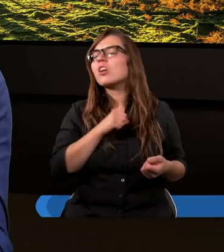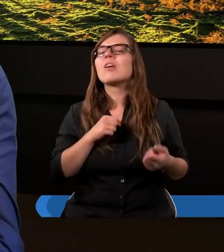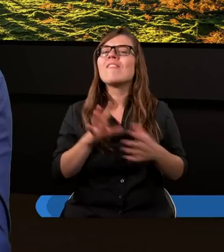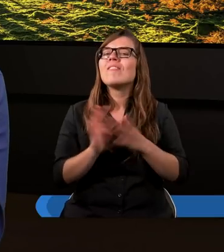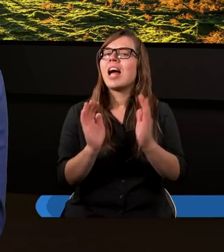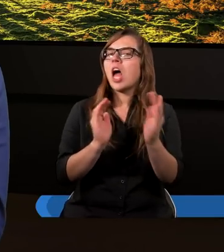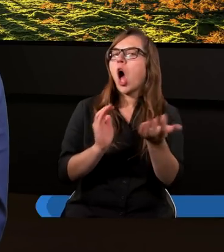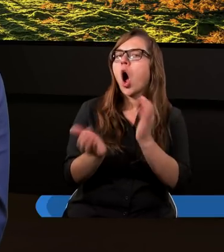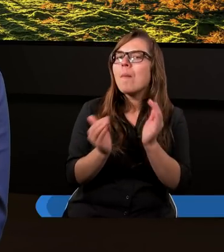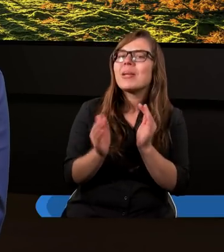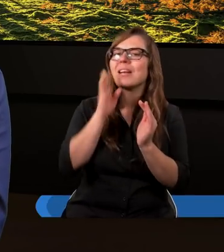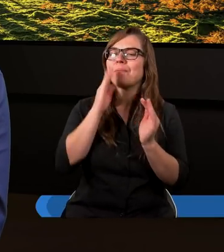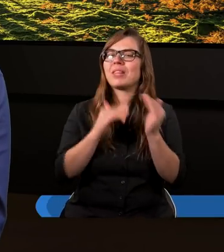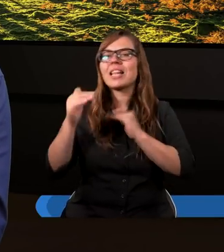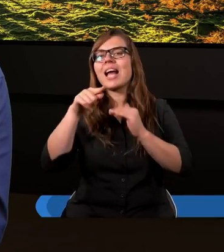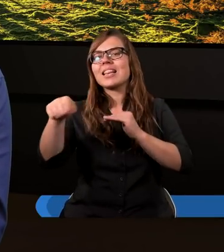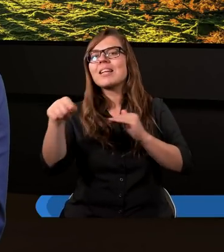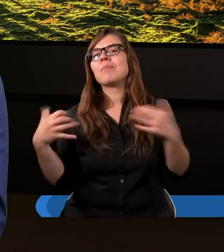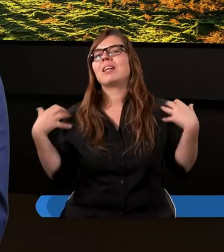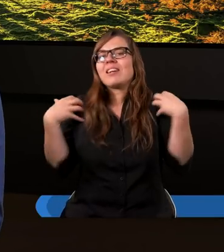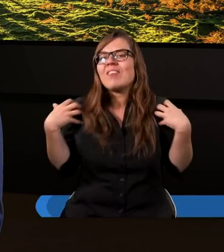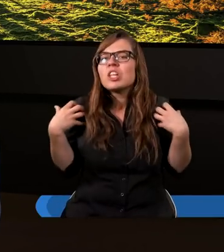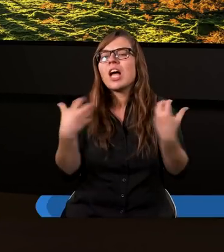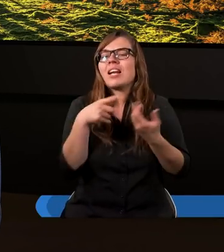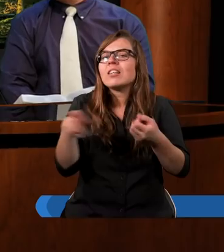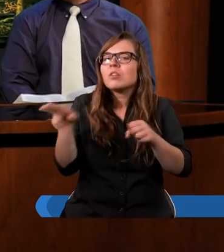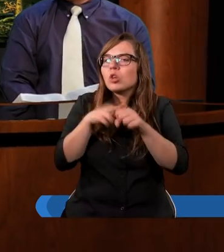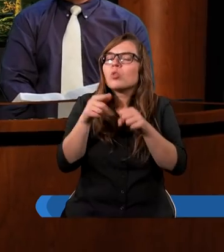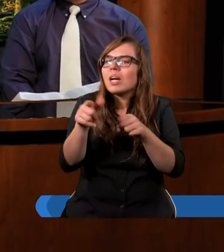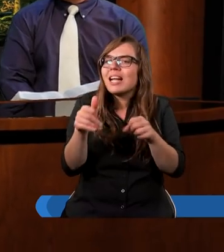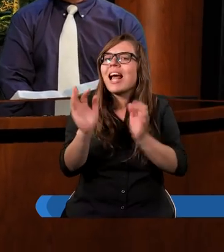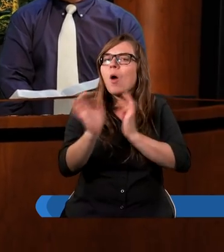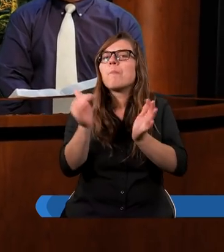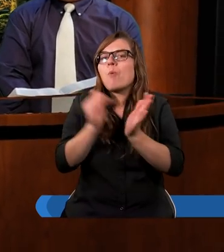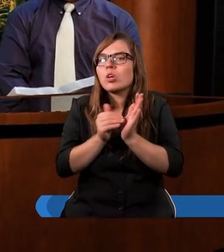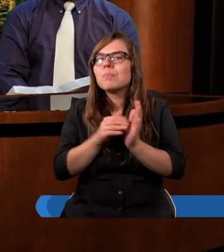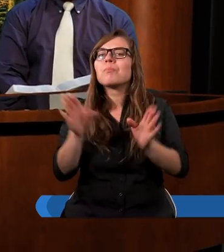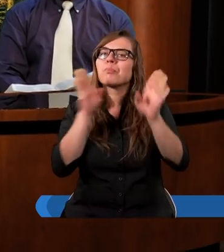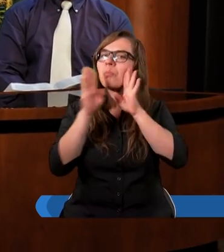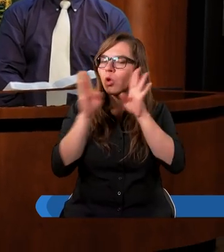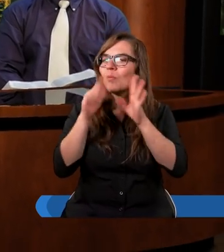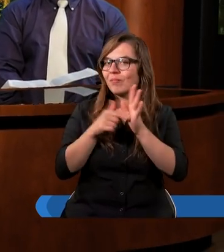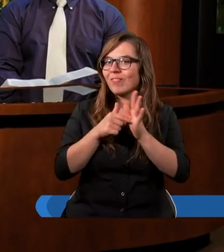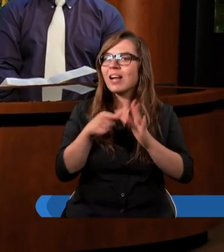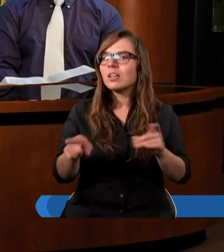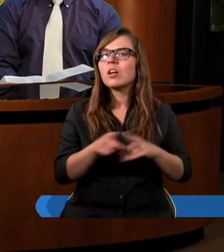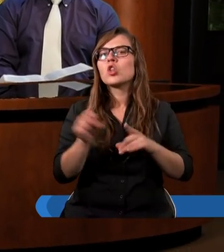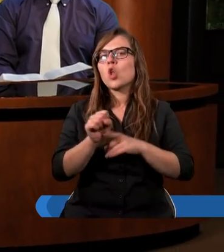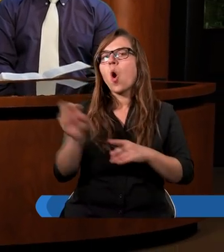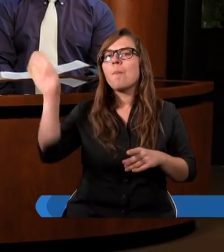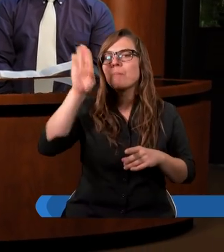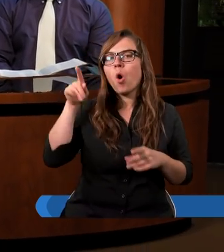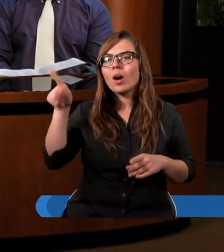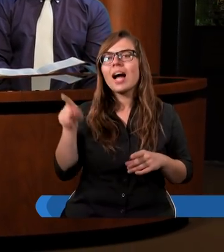opiece nad tymi, którzy tej opieki potrzebowali. Tak, w podobieństwie oczywiście do Boga.